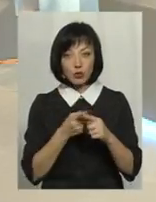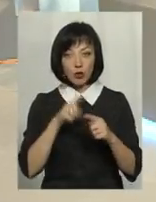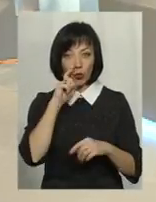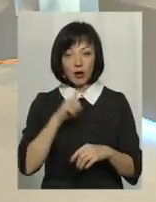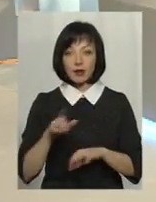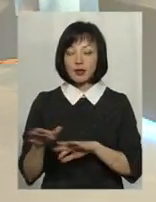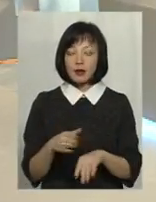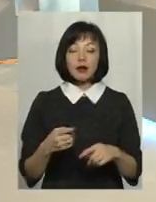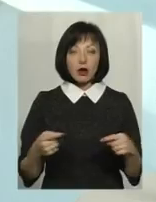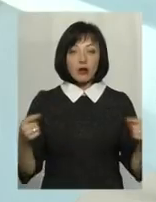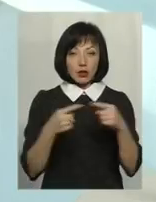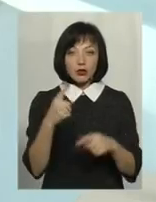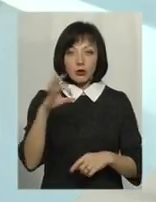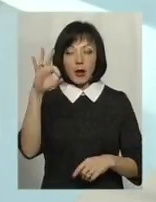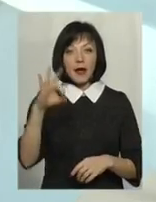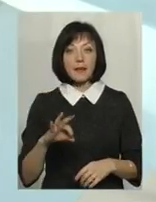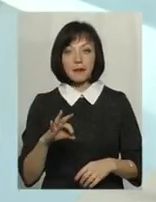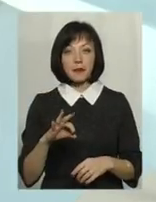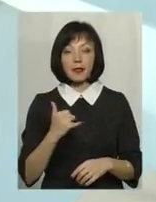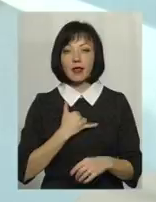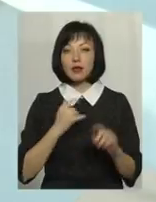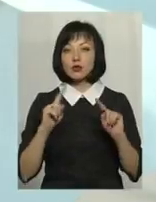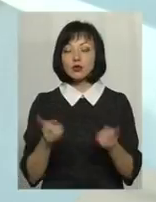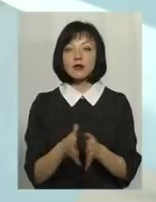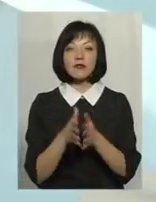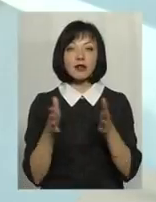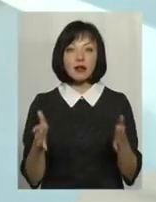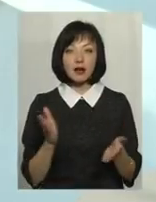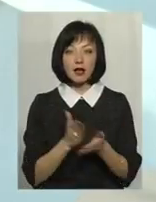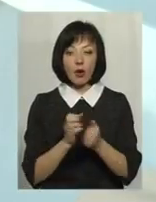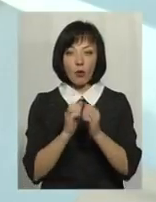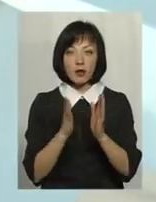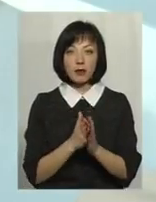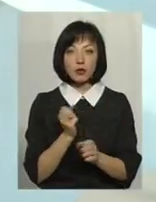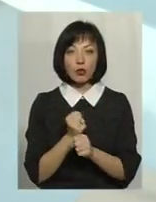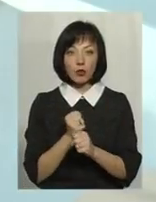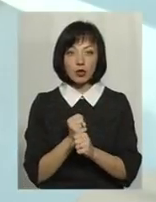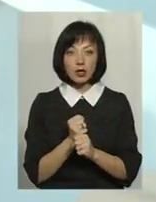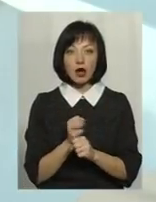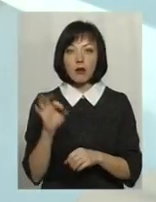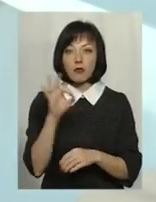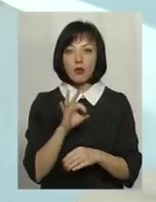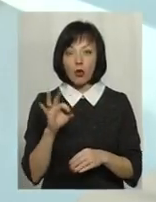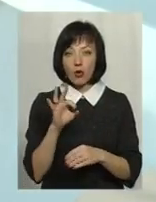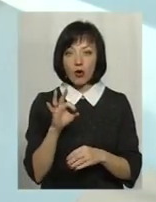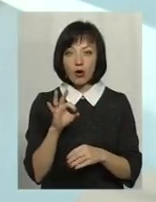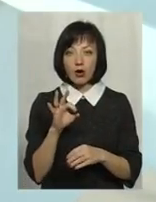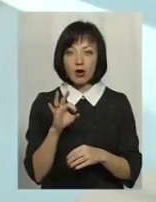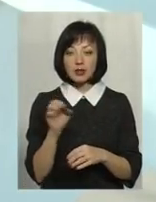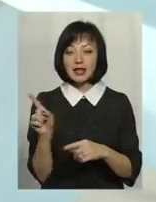Однозначно. Тому, скажімо, у нас дуже велика є об'єм роботи щодо, скажімо, виведення стандартів